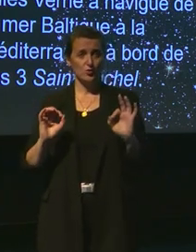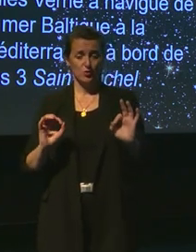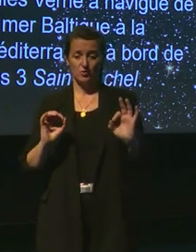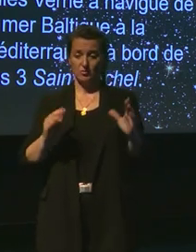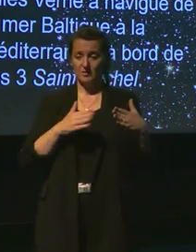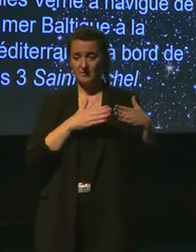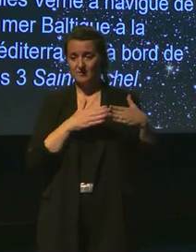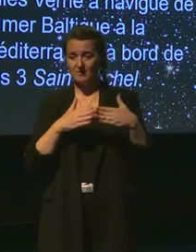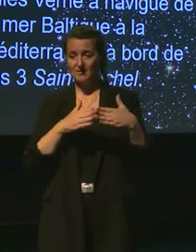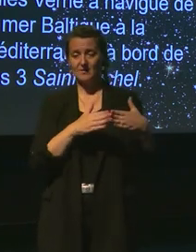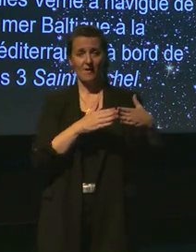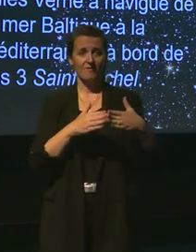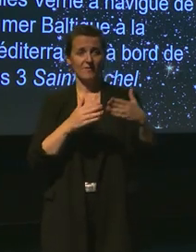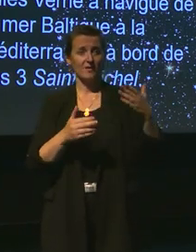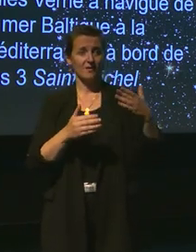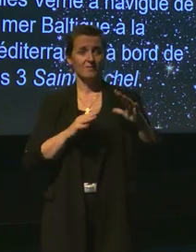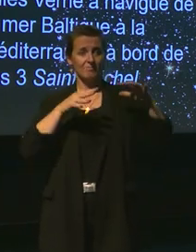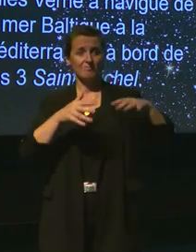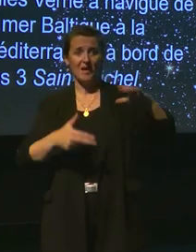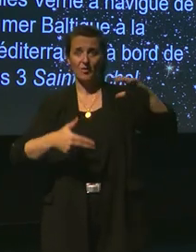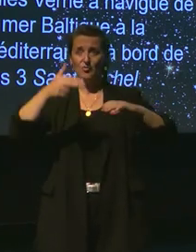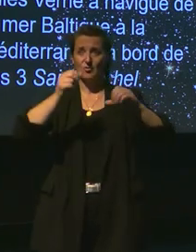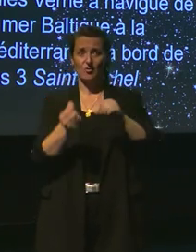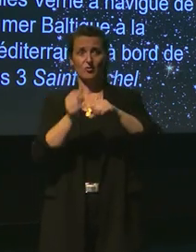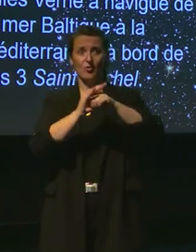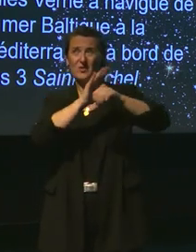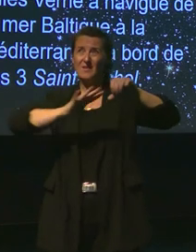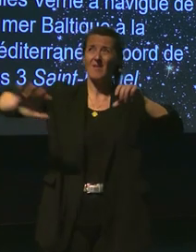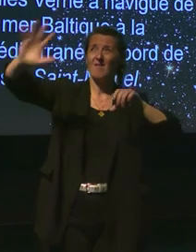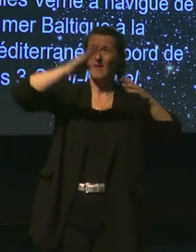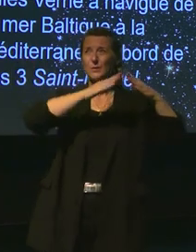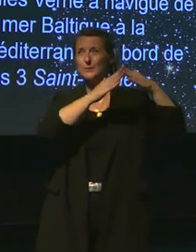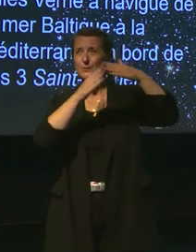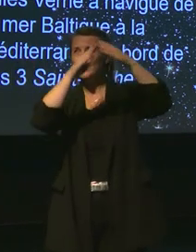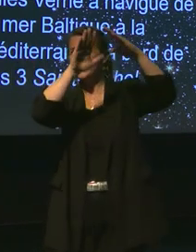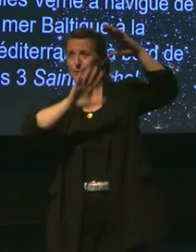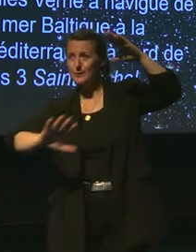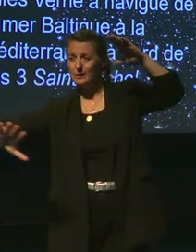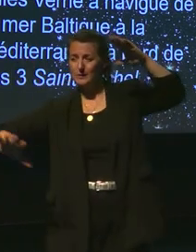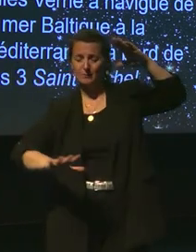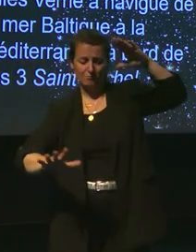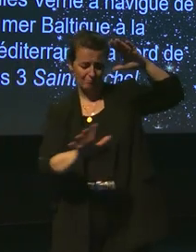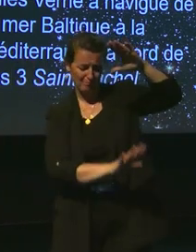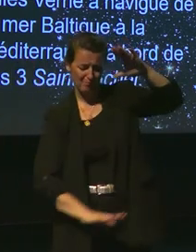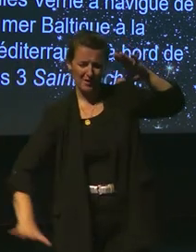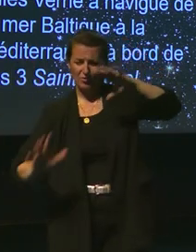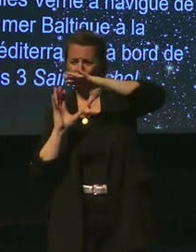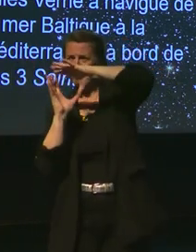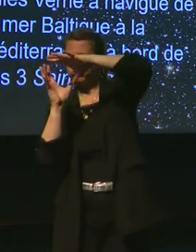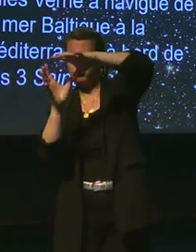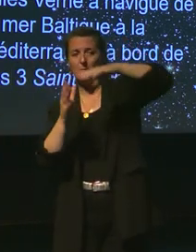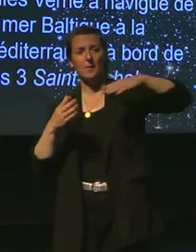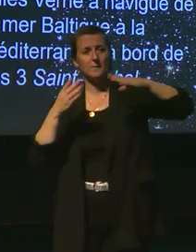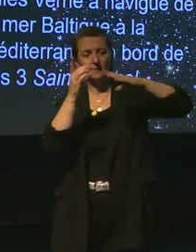dans la Baltique, dans la mer du Nord, et dans la Monde, dans le nord de Gascogne, au large du Portugal, et à la tranchée Gibraltar,